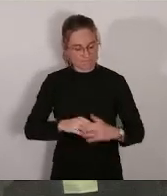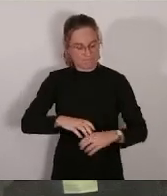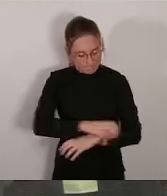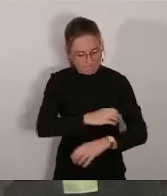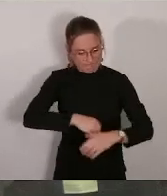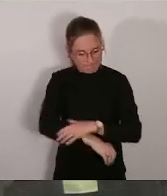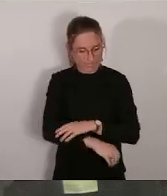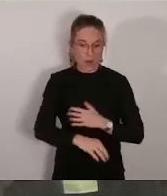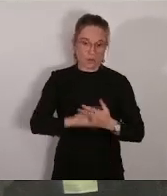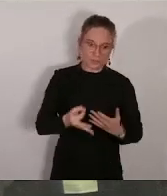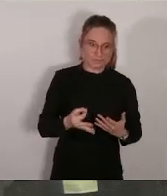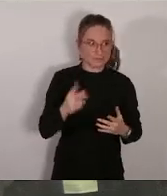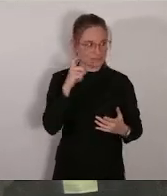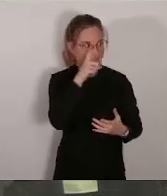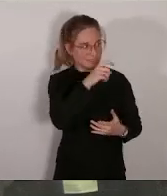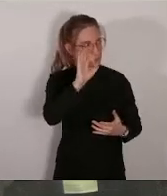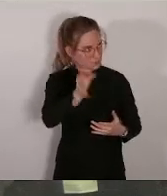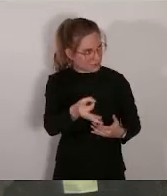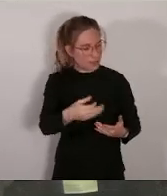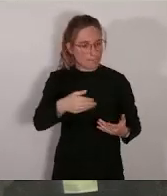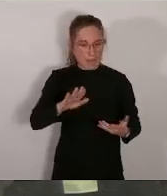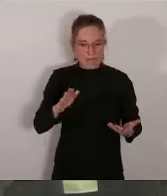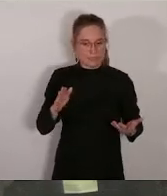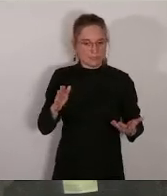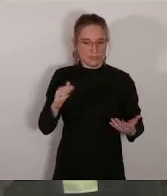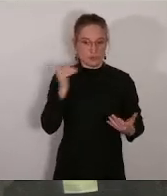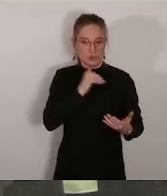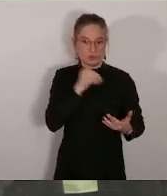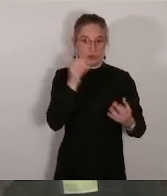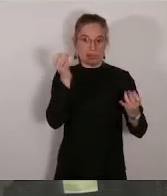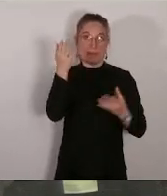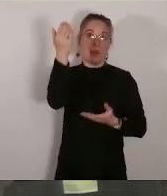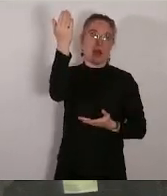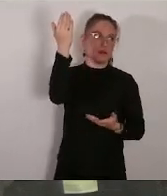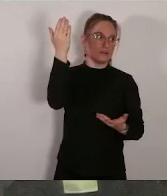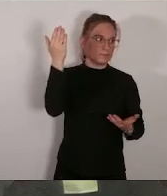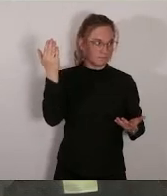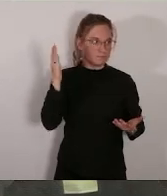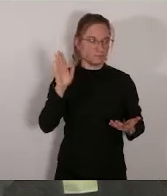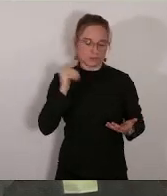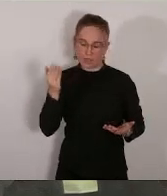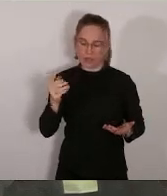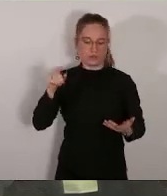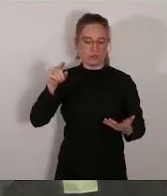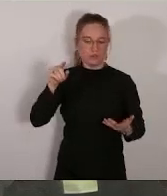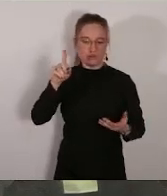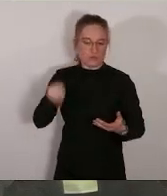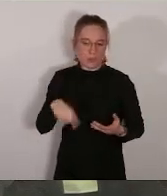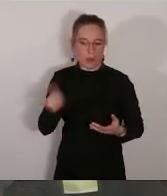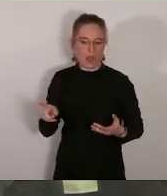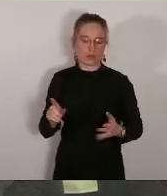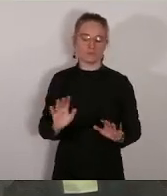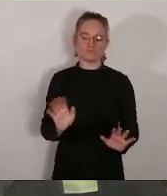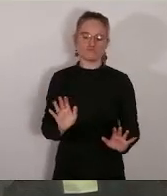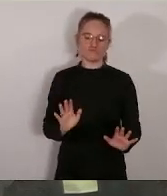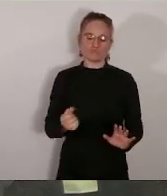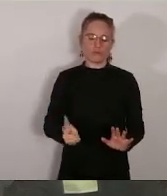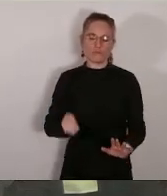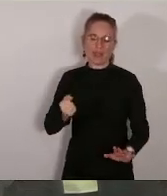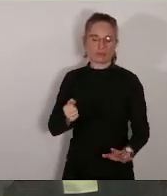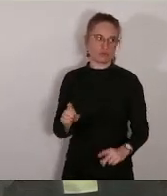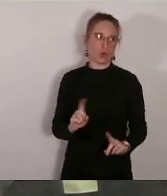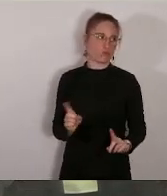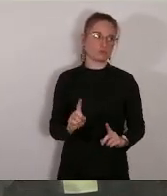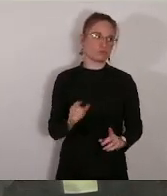climatique, il faut savoir être ambitieux et ne surtout pas revoir nos exigences à la baisse. Ça paraît